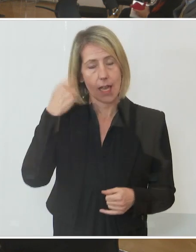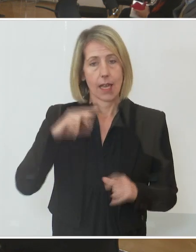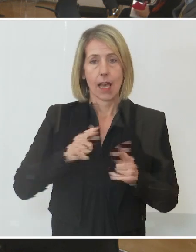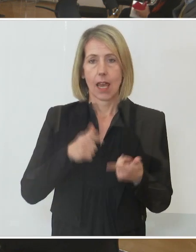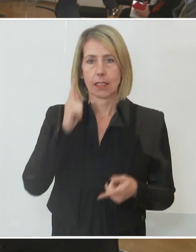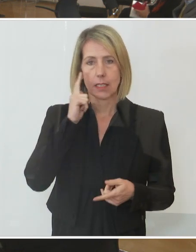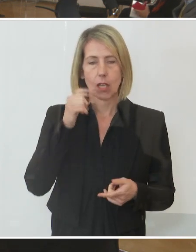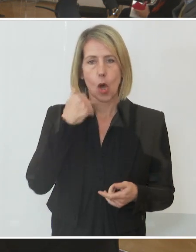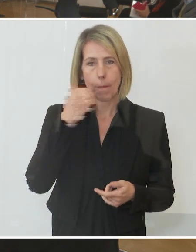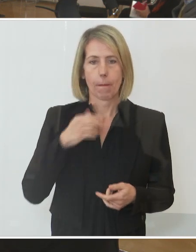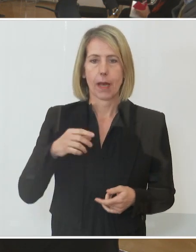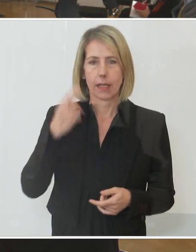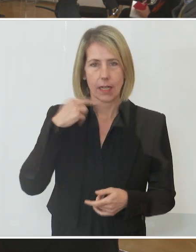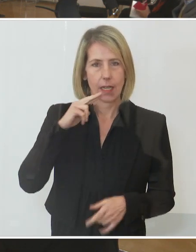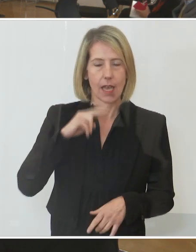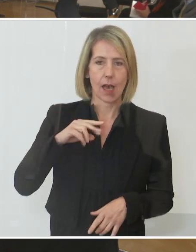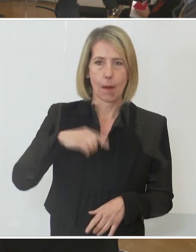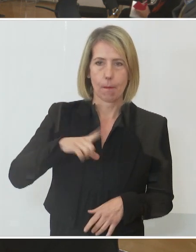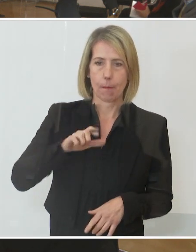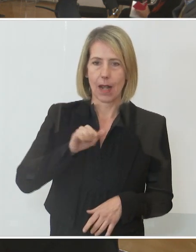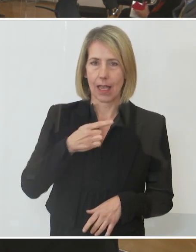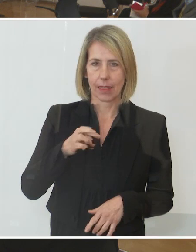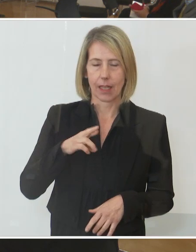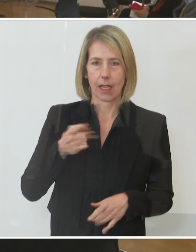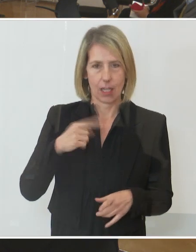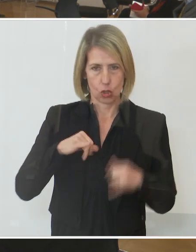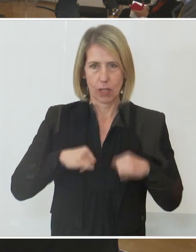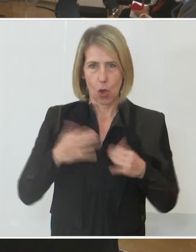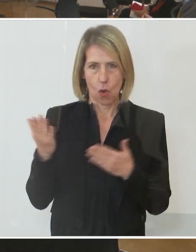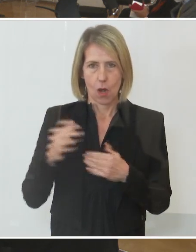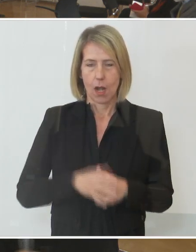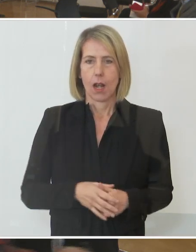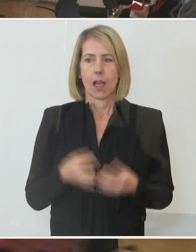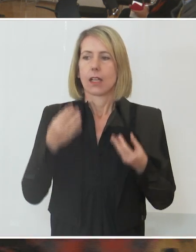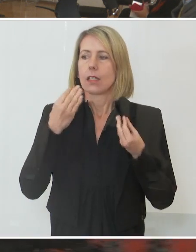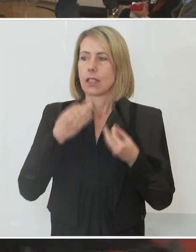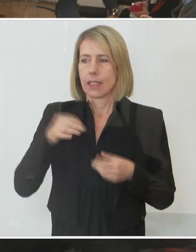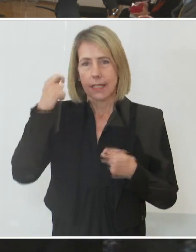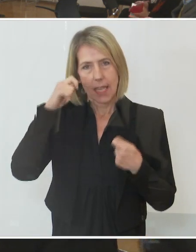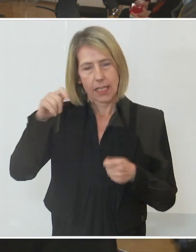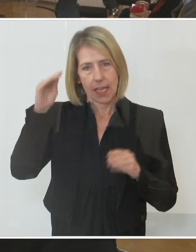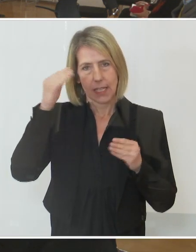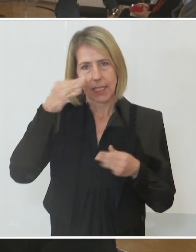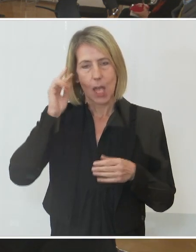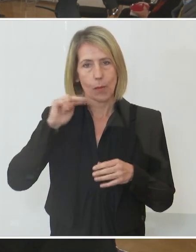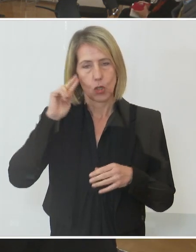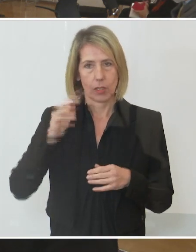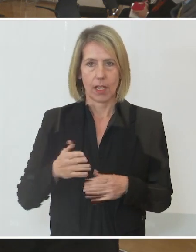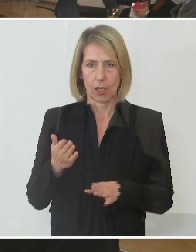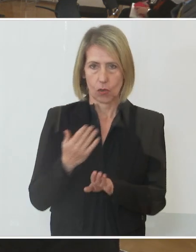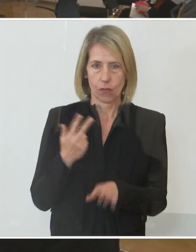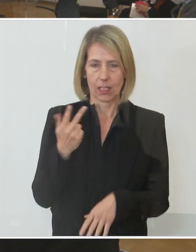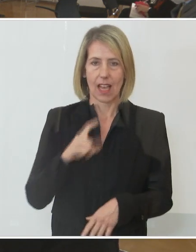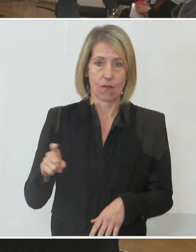Tirol, Günter Platter, bitteschön. Meine sehr geehrten Damen und Herren, vor drei Wochen hat die Bundesregierung